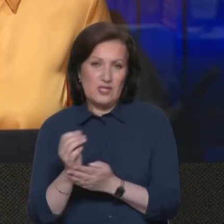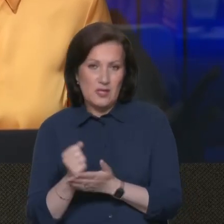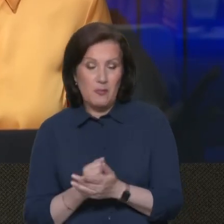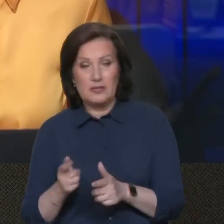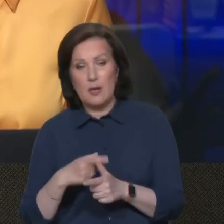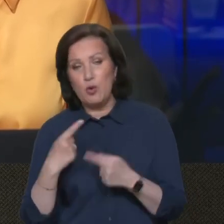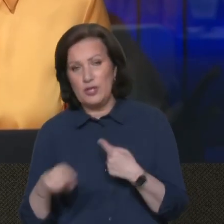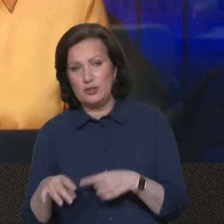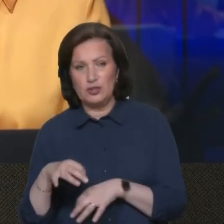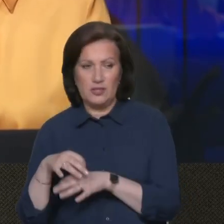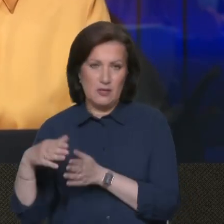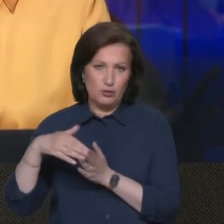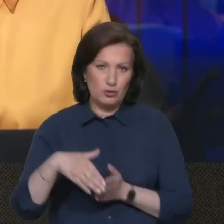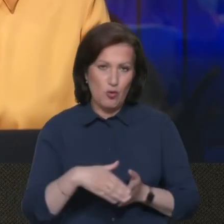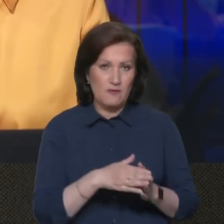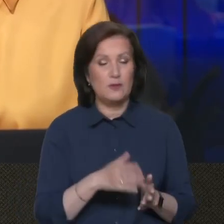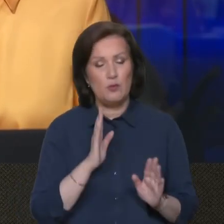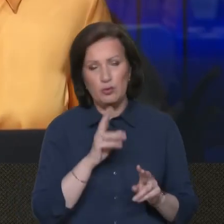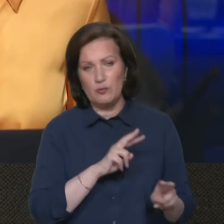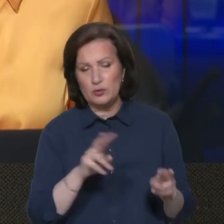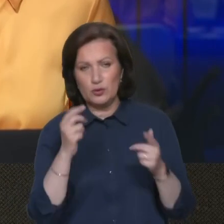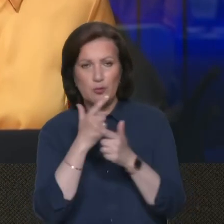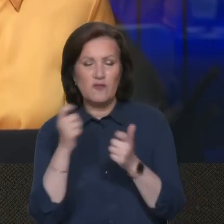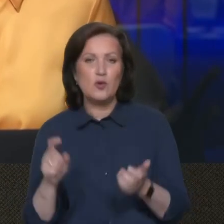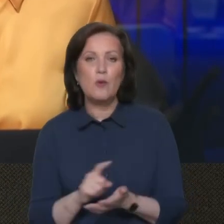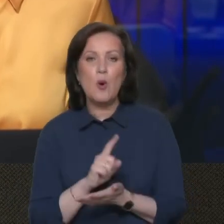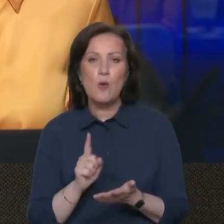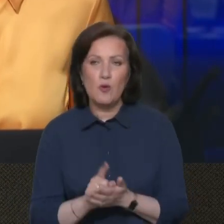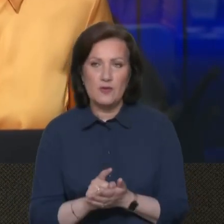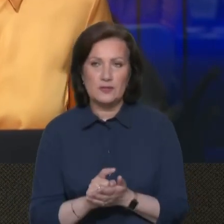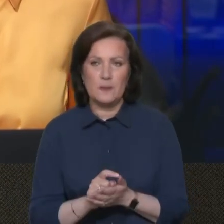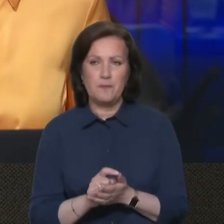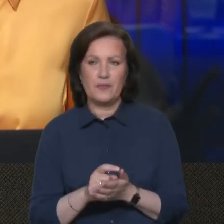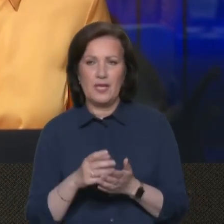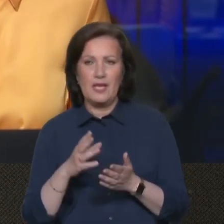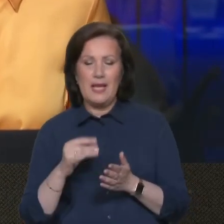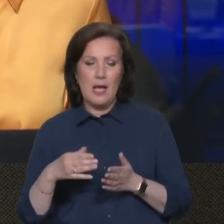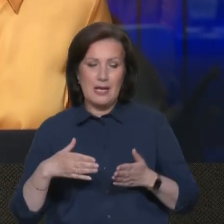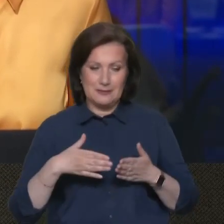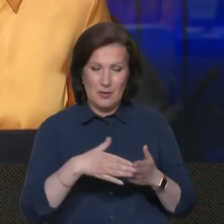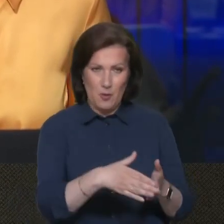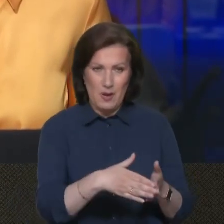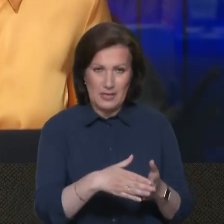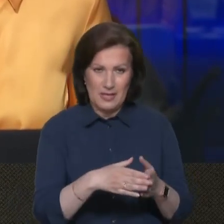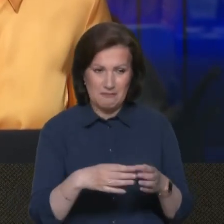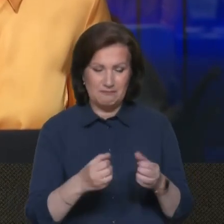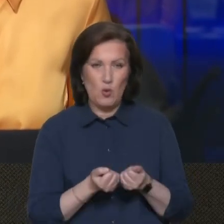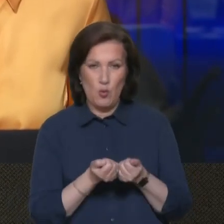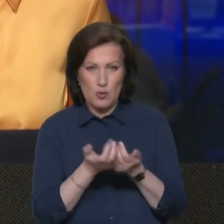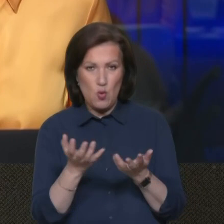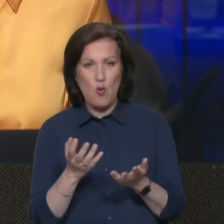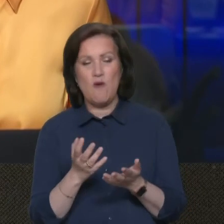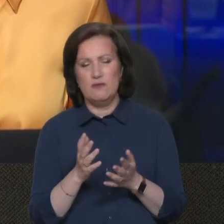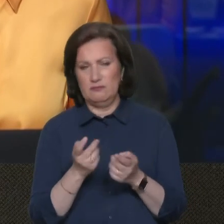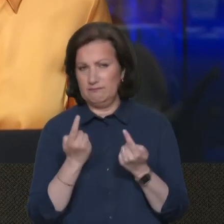Цілком, ймовірно. Будемо стежити і повідомимо обов'язково. Саме корабельне угруповання представлено, не зважаючи на шторм,